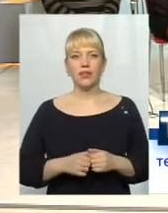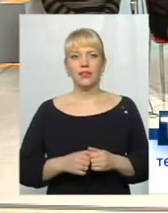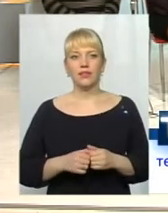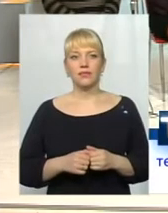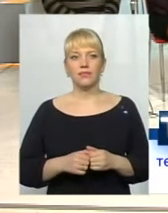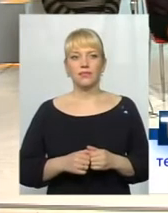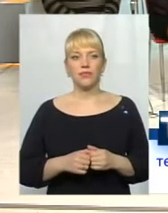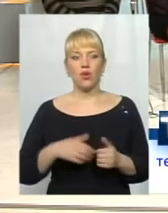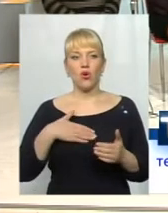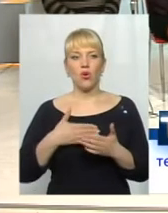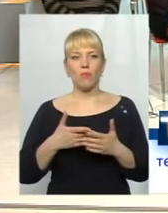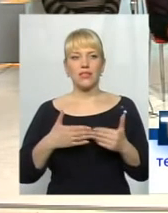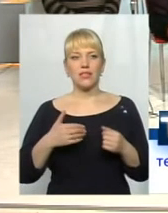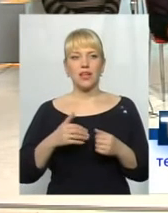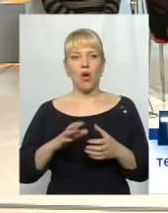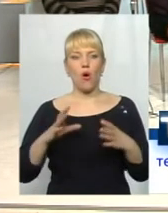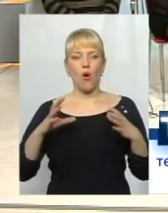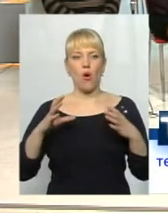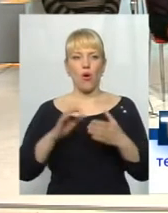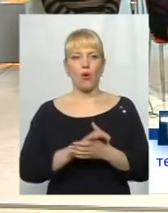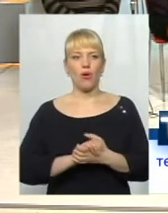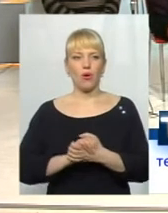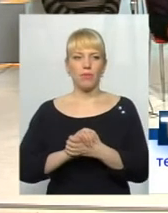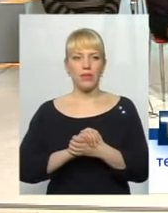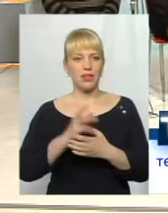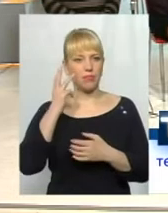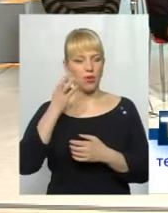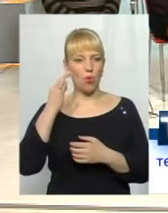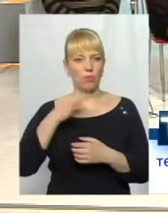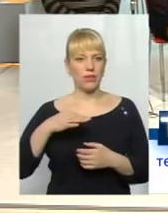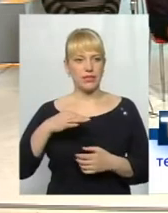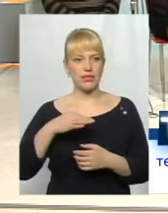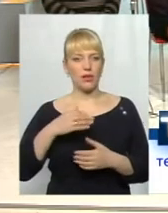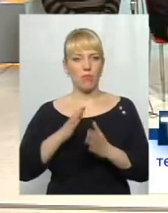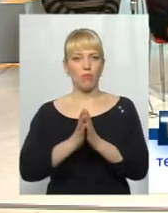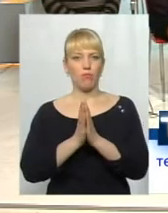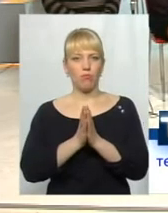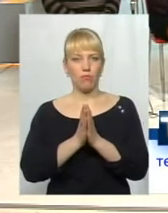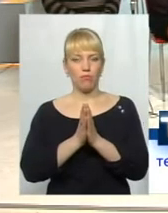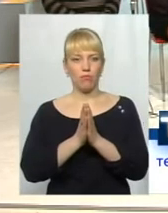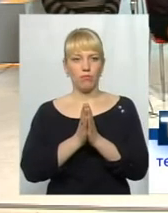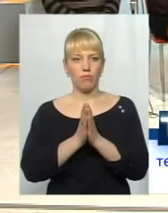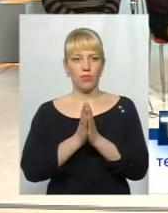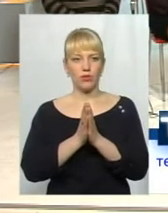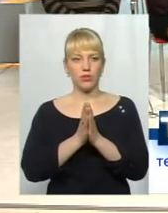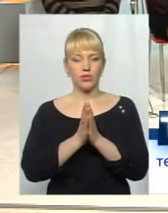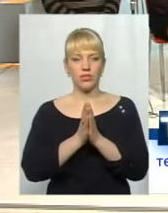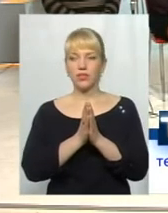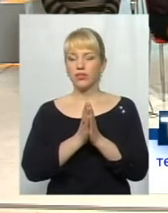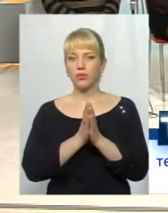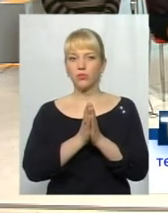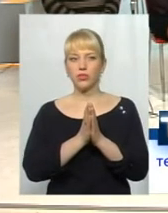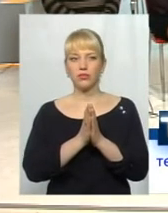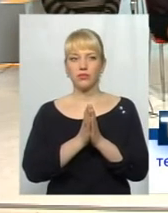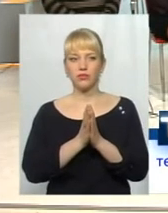громадської спілки «Поб'єднення народного контролю в Китайськопиховинській області». Прошу спілкувати партію з громадським об'єдненням.